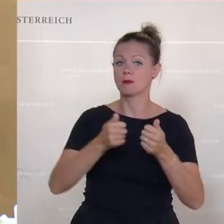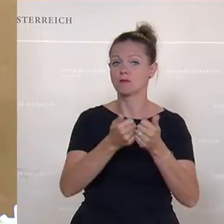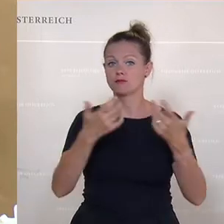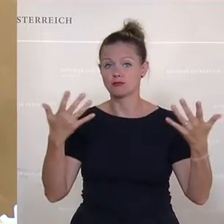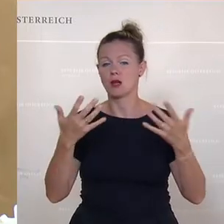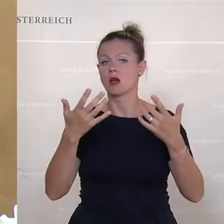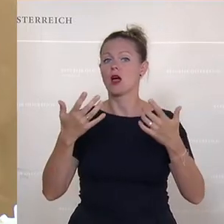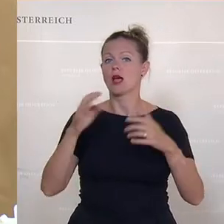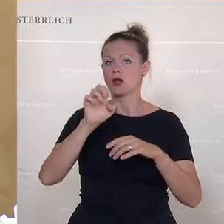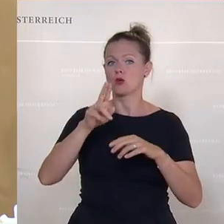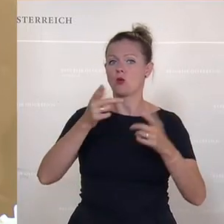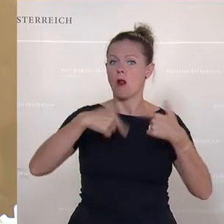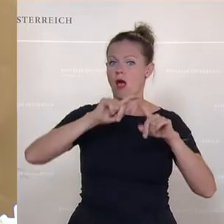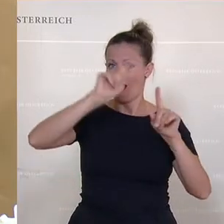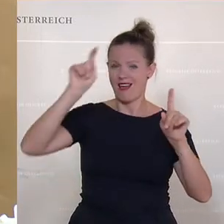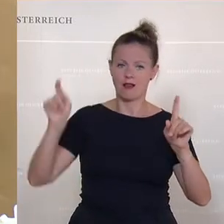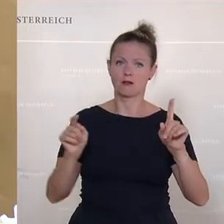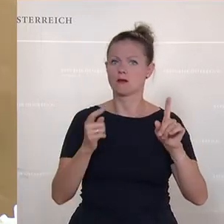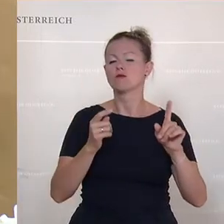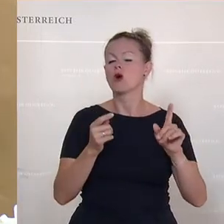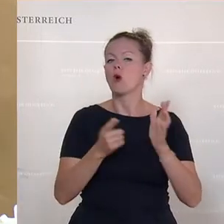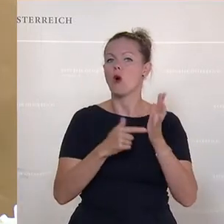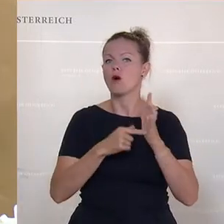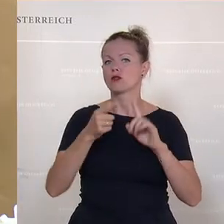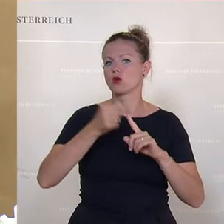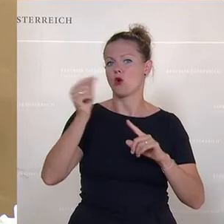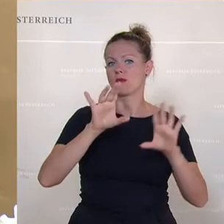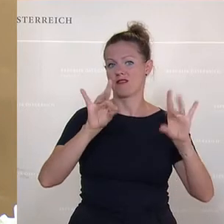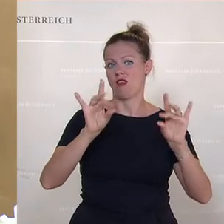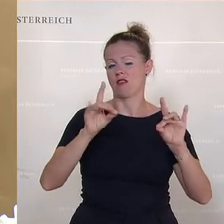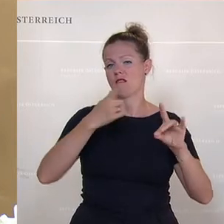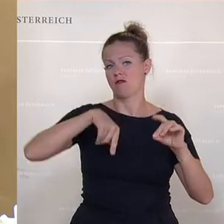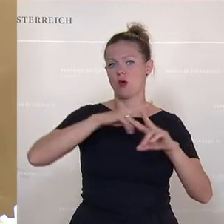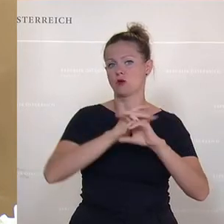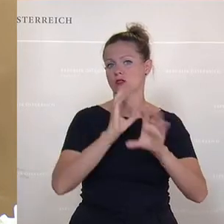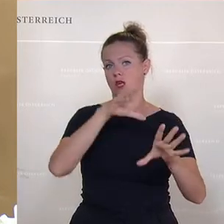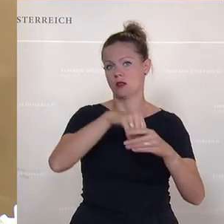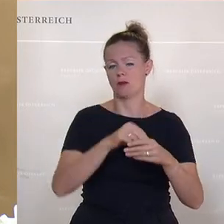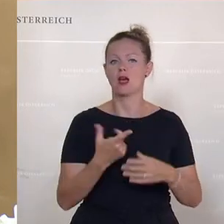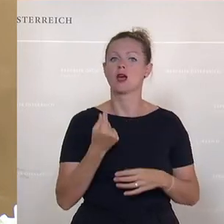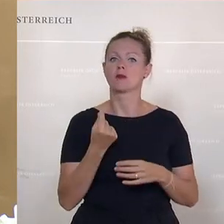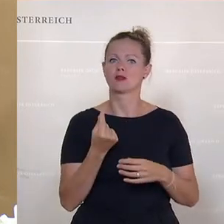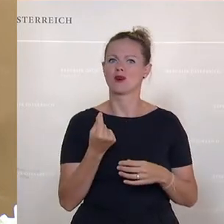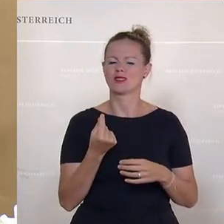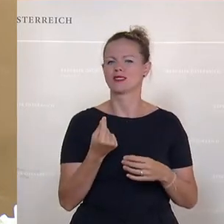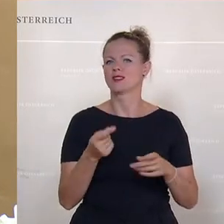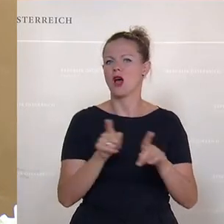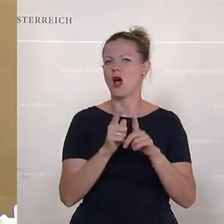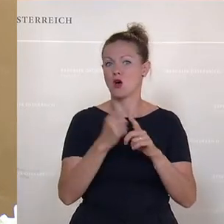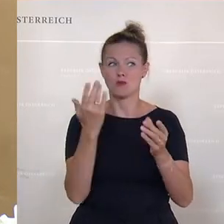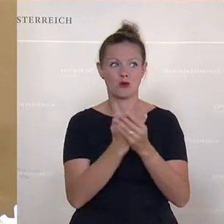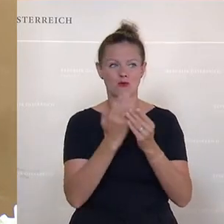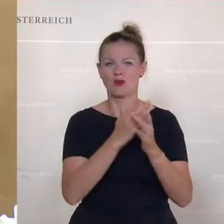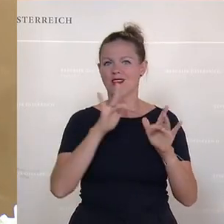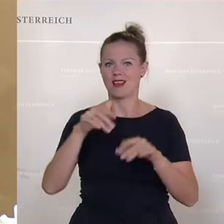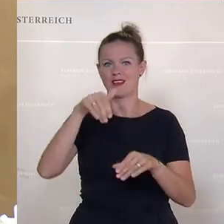gute Platzierungen, teilweise unter den Top Ten. Und das heißt natürlich, dass wir bereits jetzt in vielen Anlageportfolios, die auf Nachhaltigkeit Wert legen,